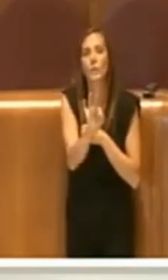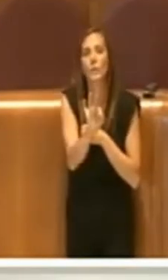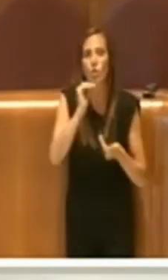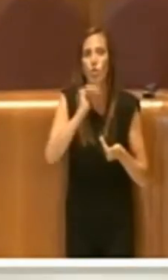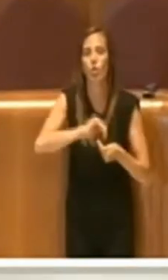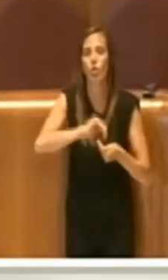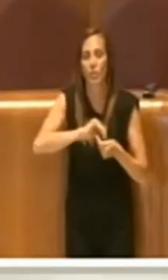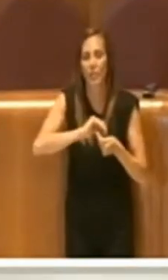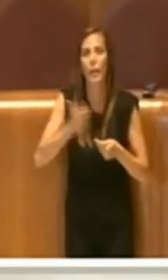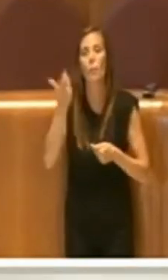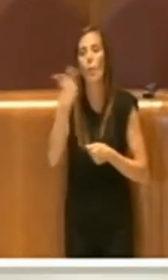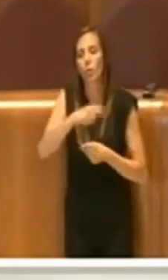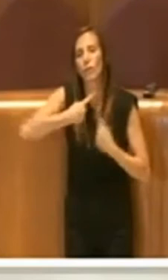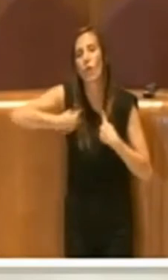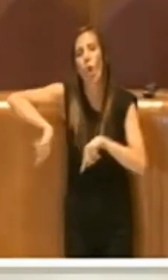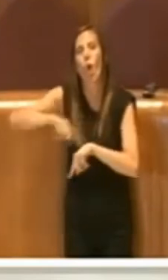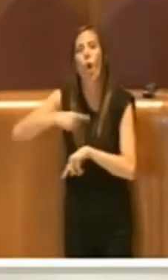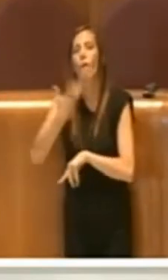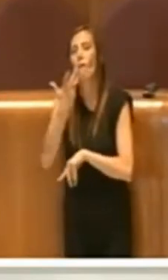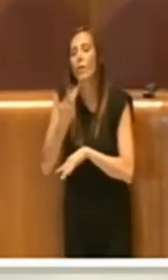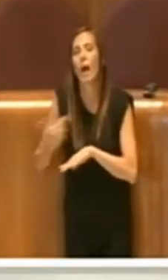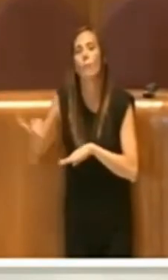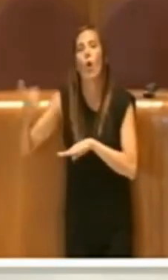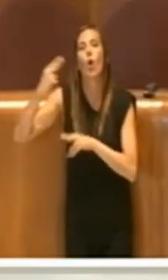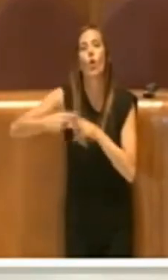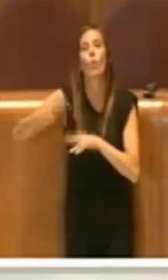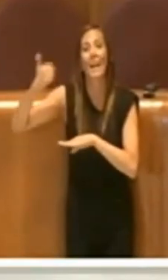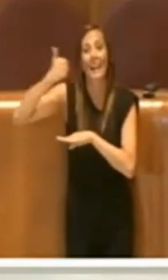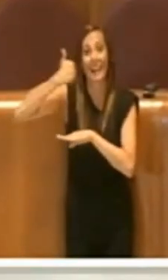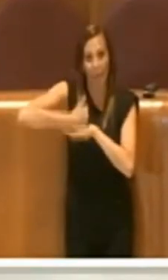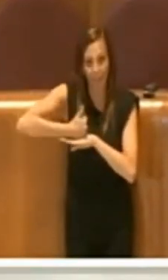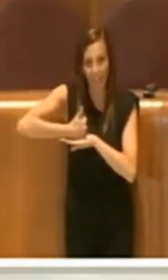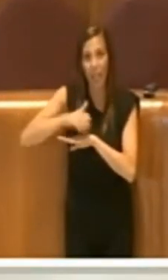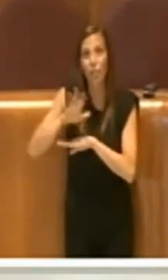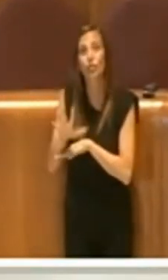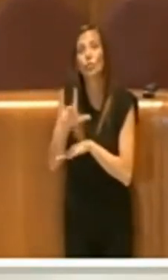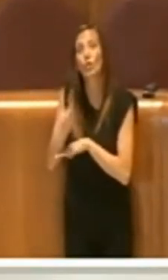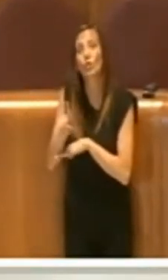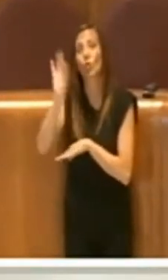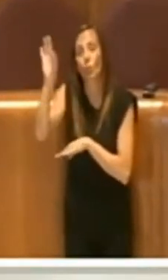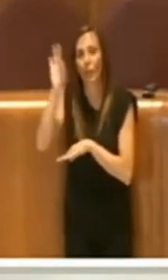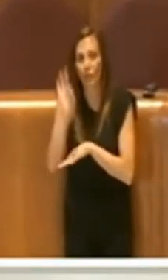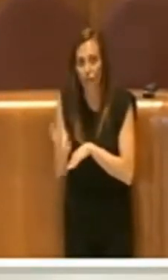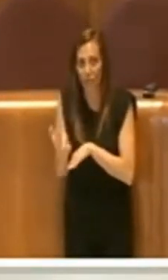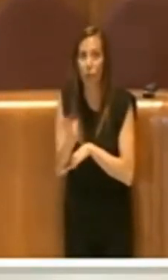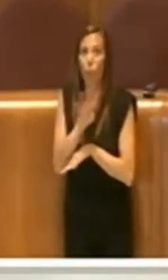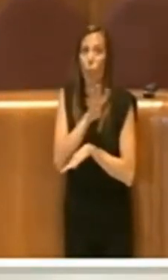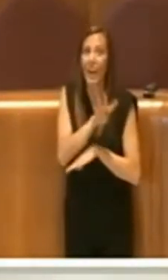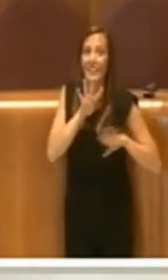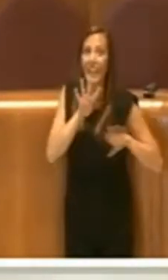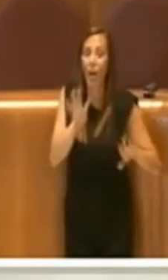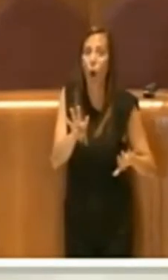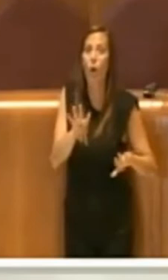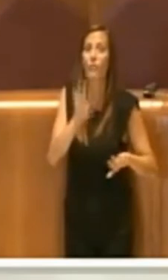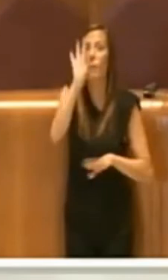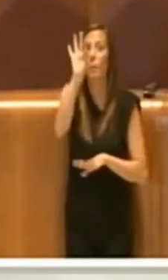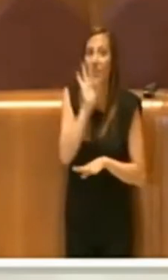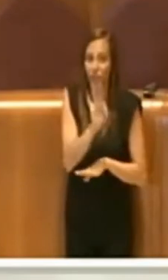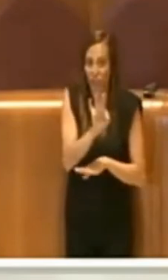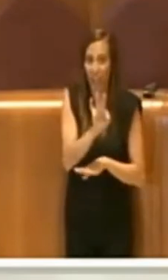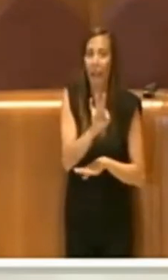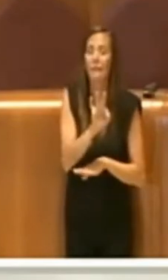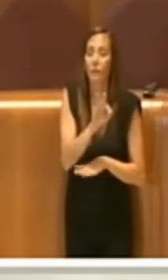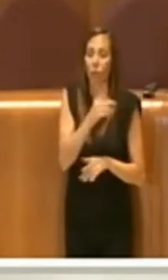intendiamo che Roma Capitale debba avere il 51% e il 49% debba essere in mano